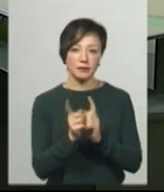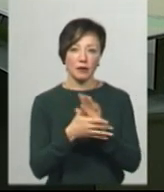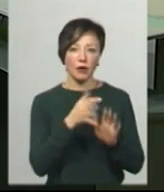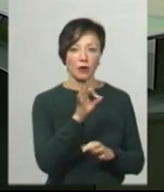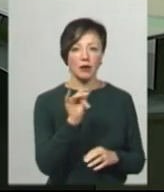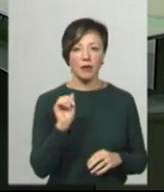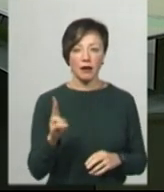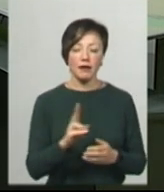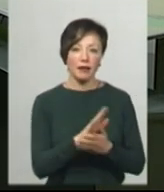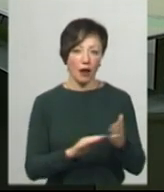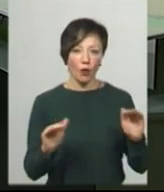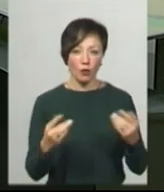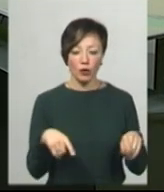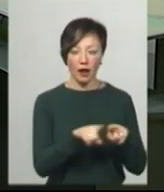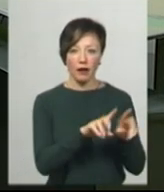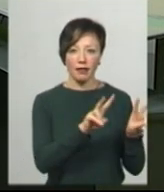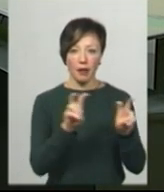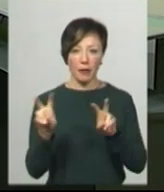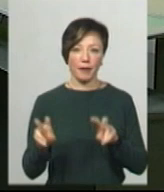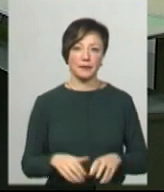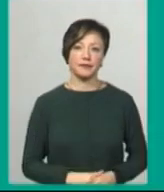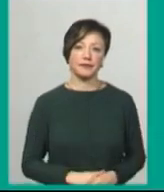Ольга Рибак. Далі коротко про такі теми.